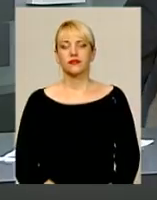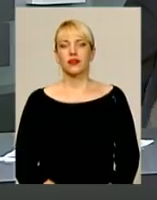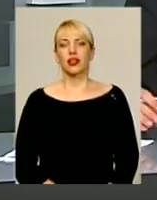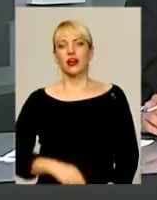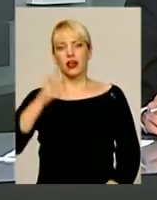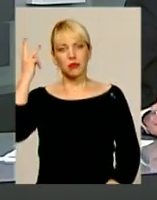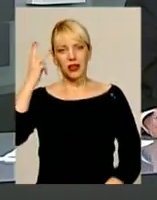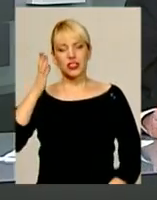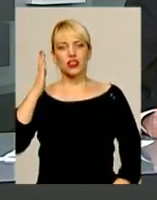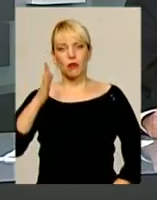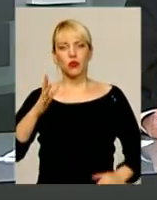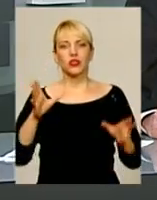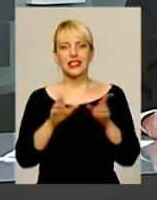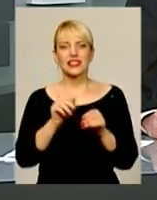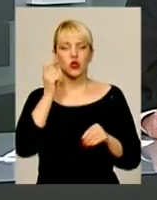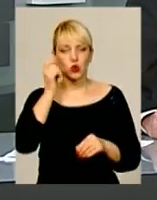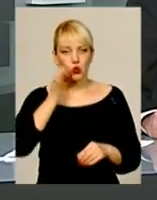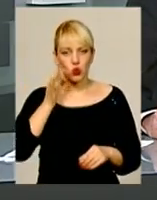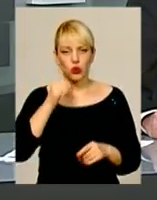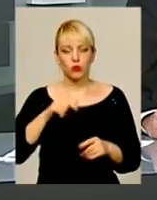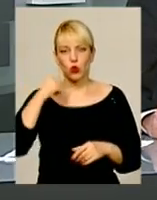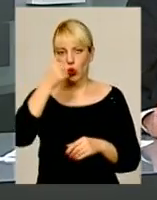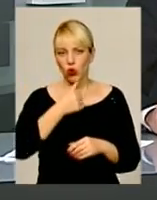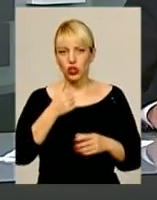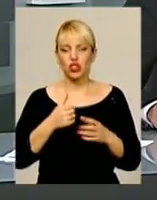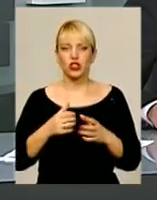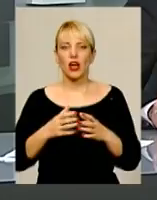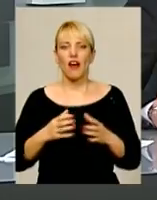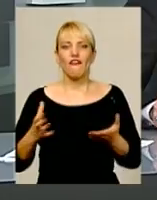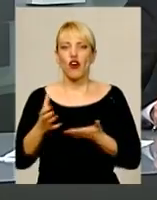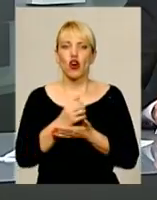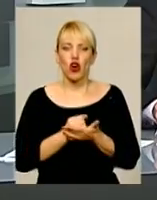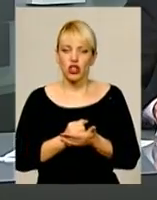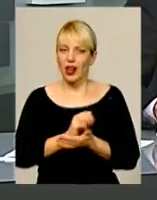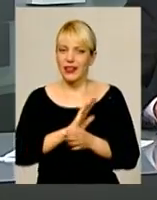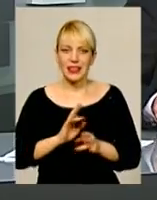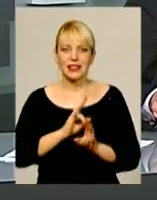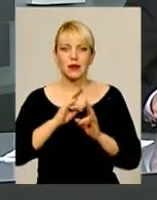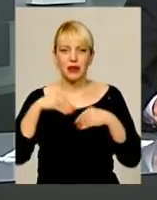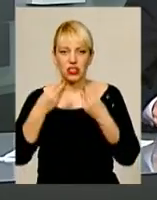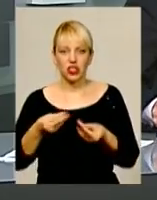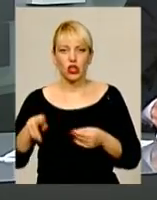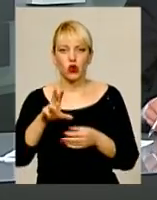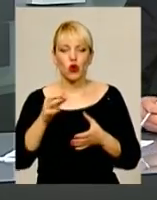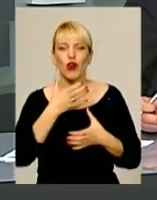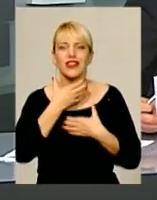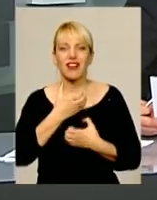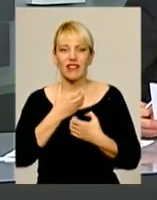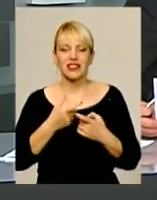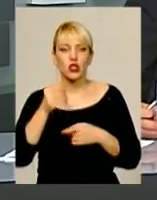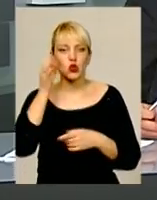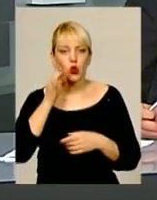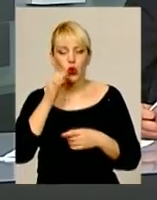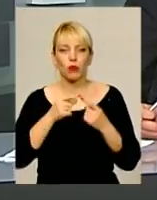Хмельниччина буде з цукром. Цьогорічна урожайність коренеплодів, запевняють аграрії, не спричинить дефіциту солодкого продукту. А от